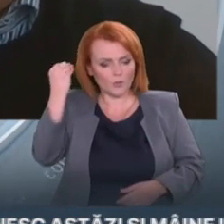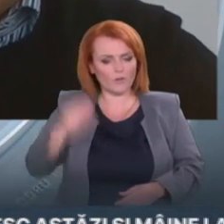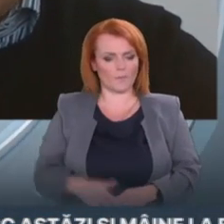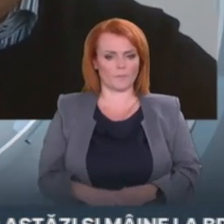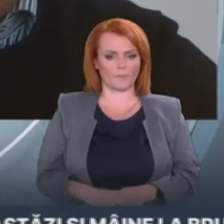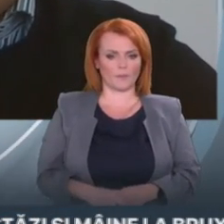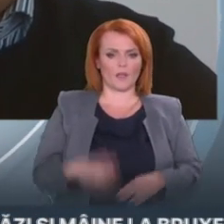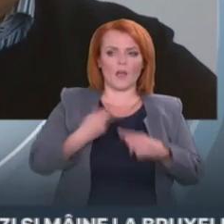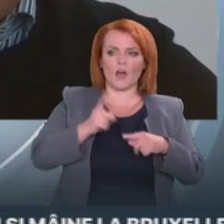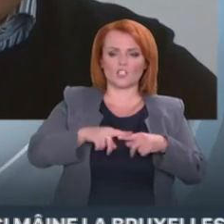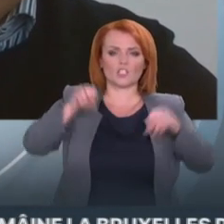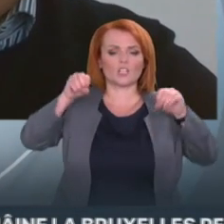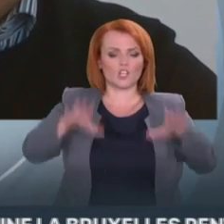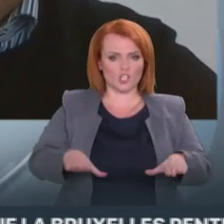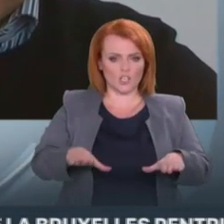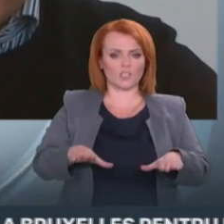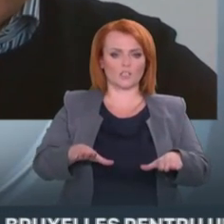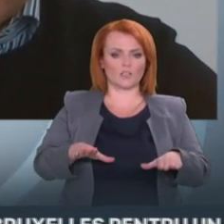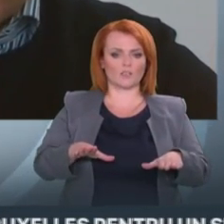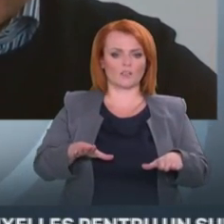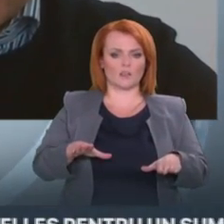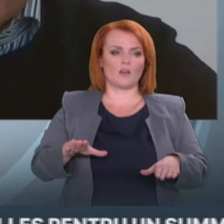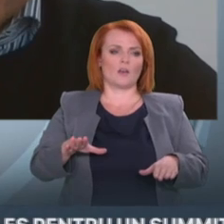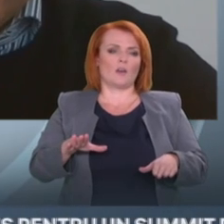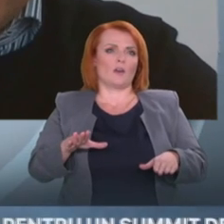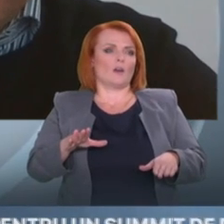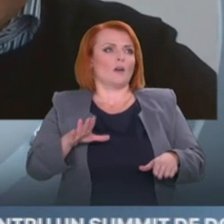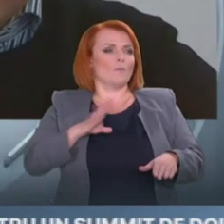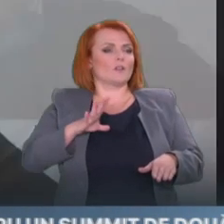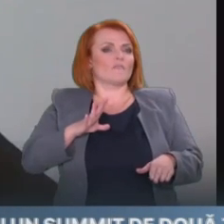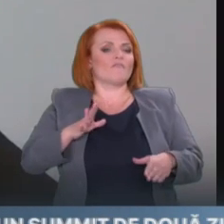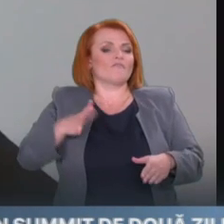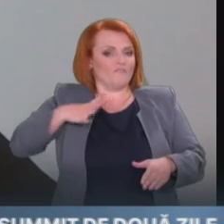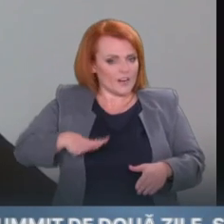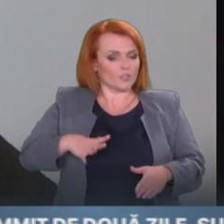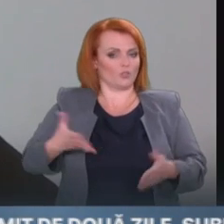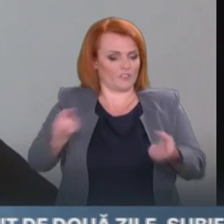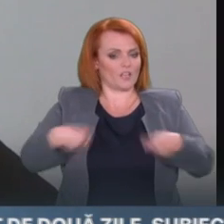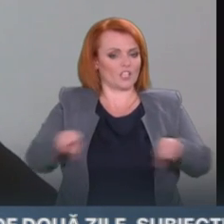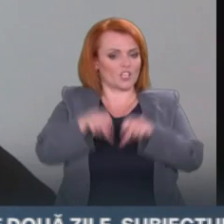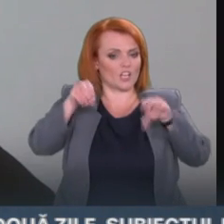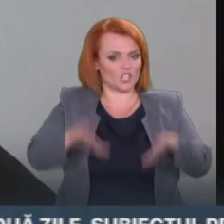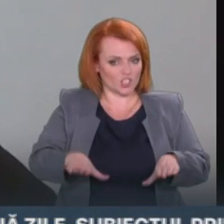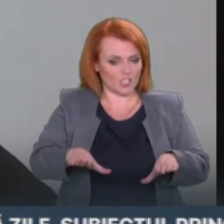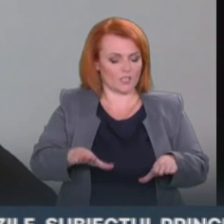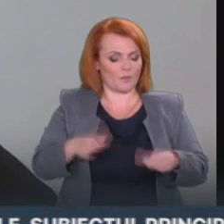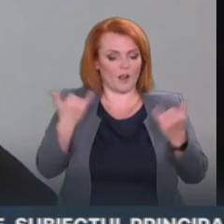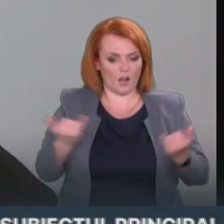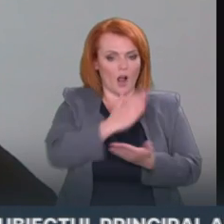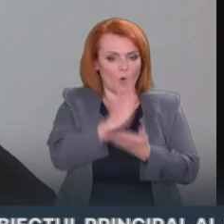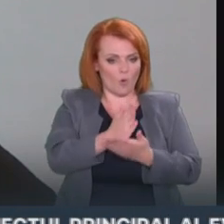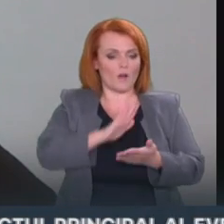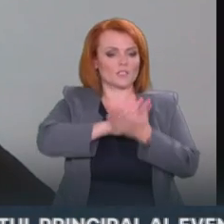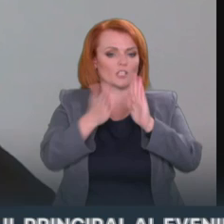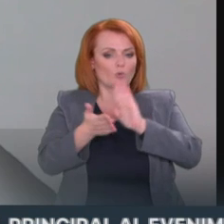Această decizie este una impusă de această circunstanță în care ne aflăm. În situația financiară a companiei Moldova